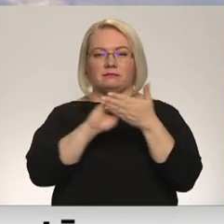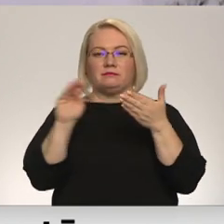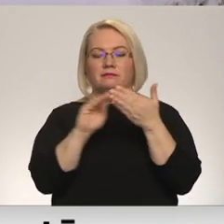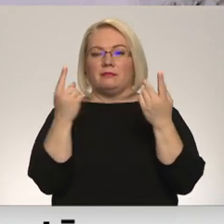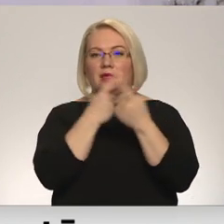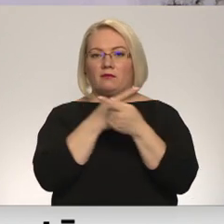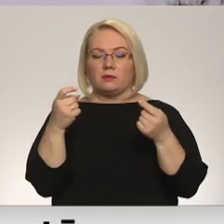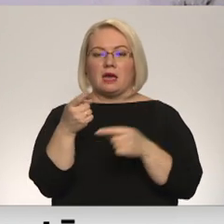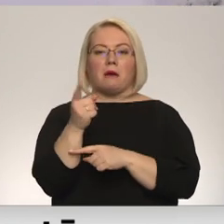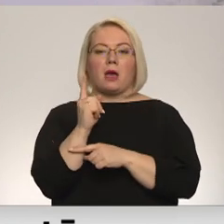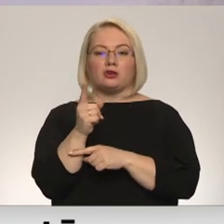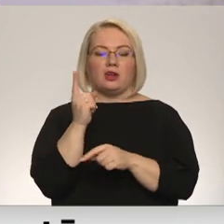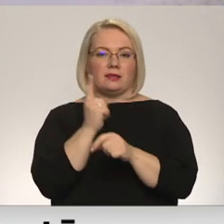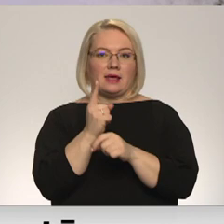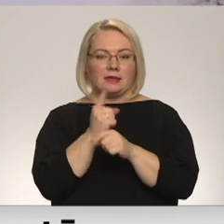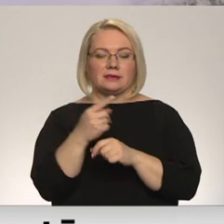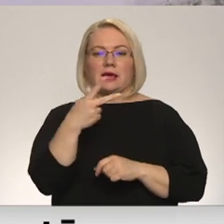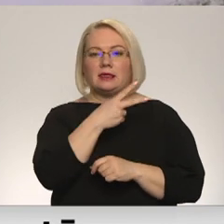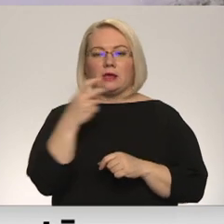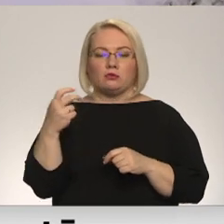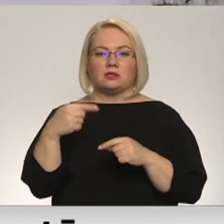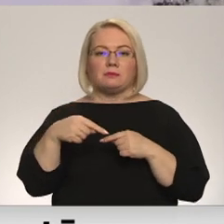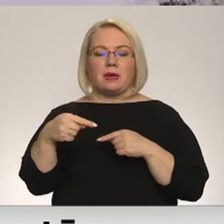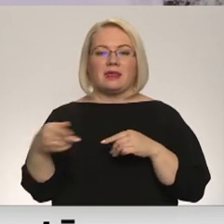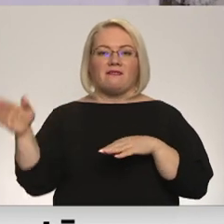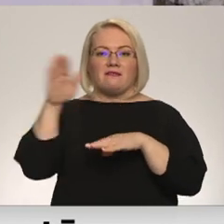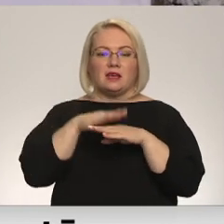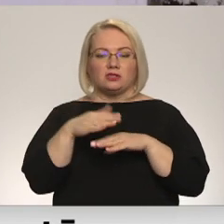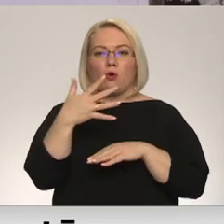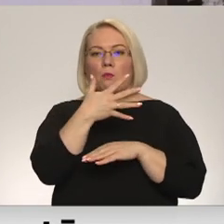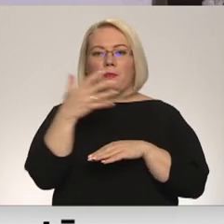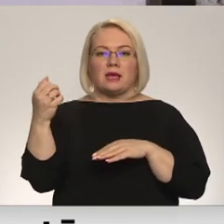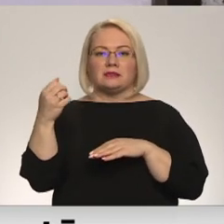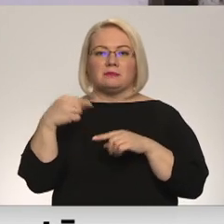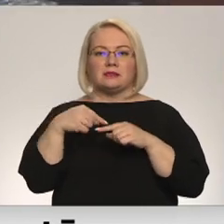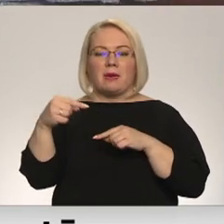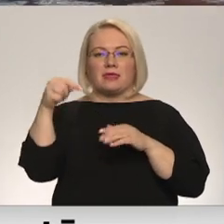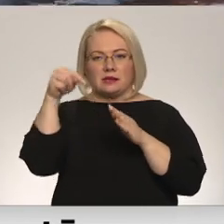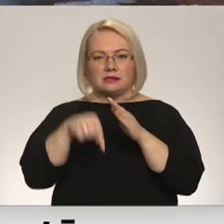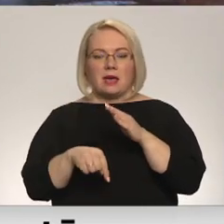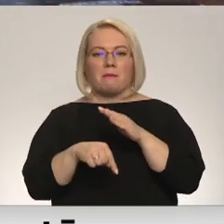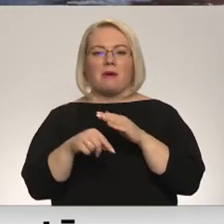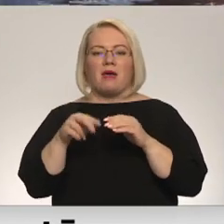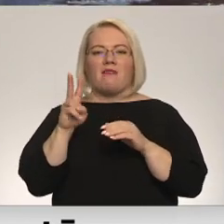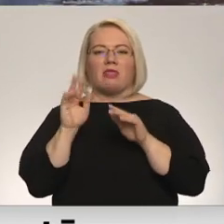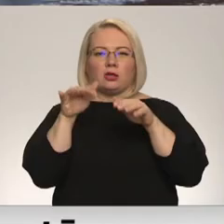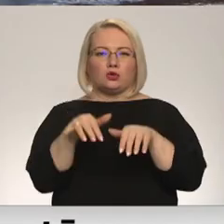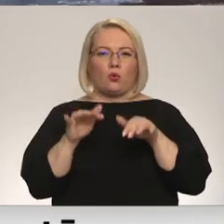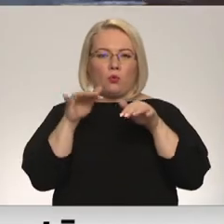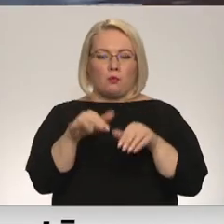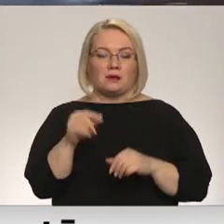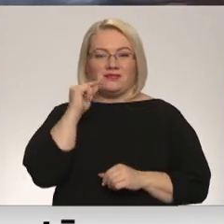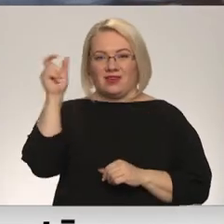zīmēs. Makšķirēt nedrīkst 200 metru virs un 500 metru zem vēntas rumbas. Guntis Kārkliņš ir kaislīgs